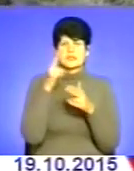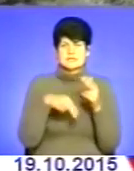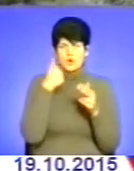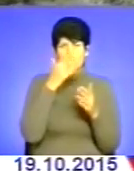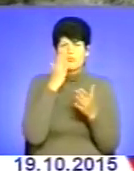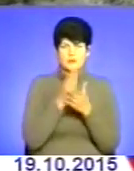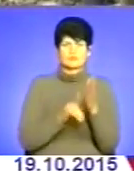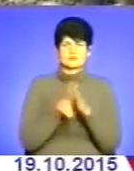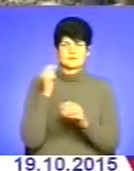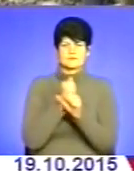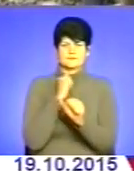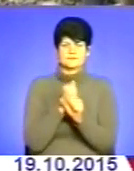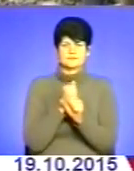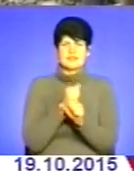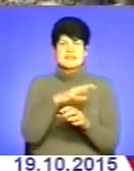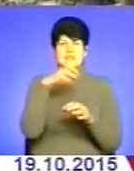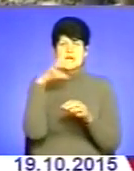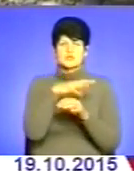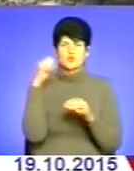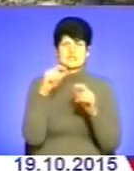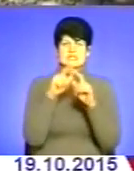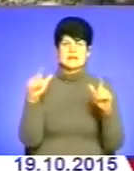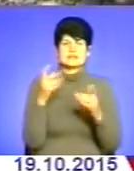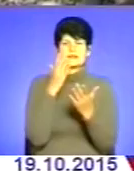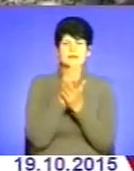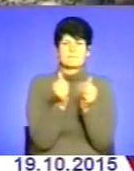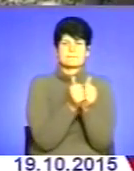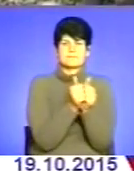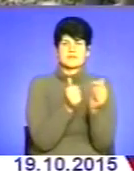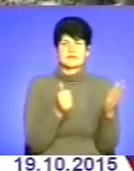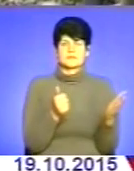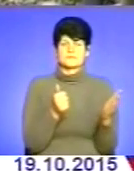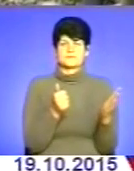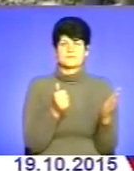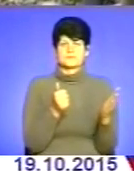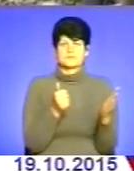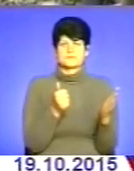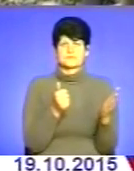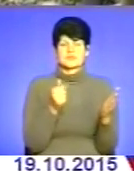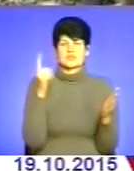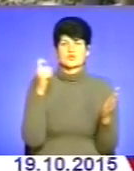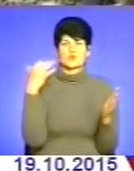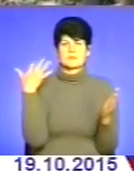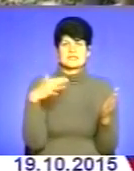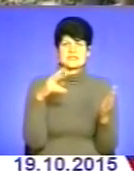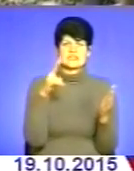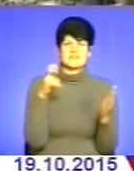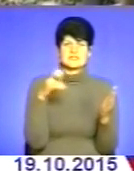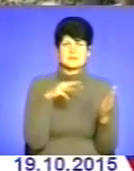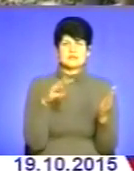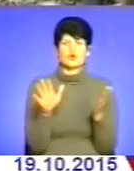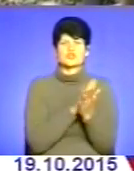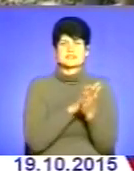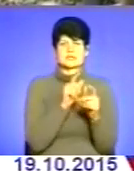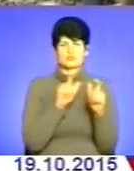запрацювати Насосна станція знаходиться неподалік Близько 150-200 метрів до самих очисних